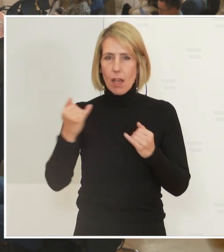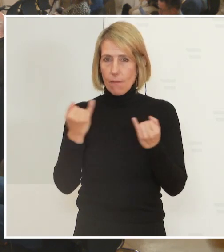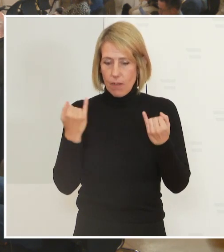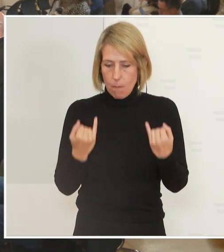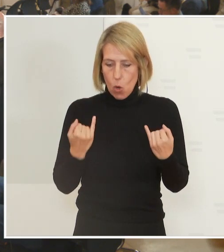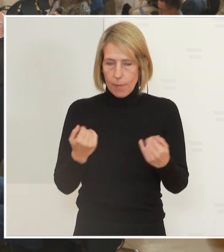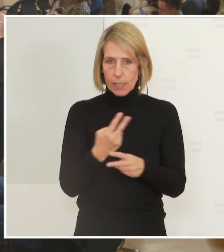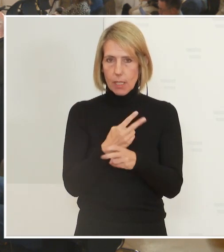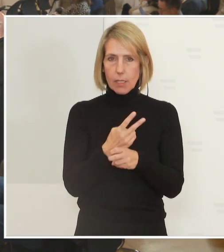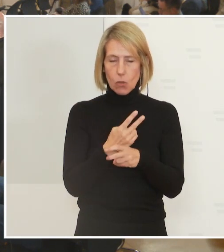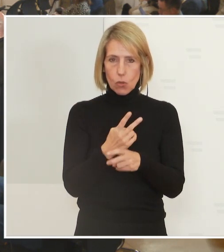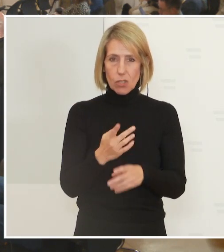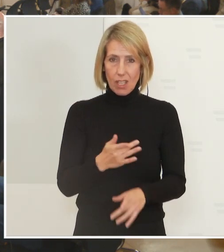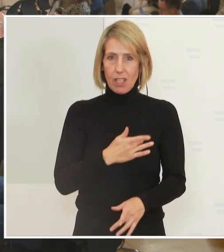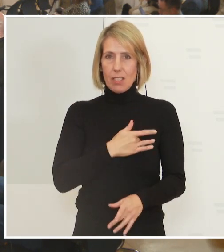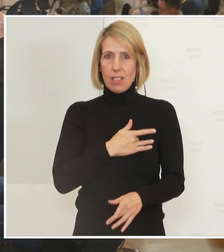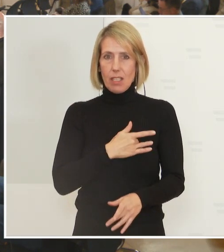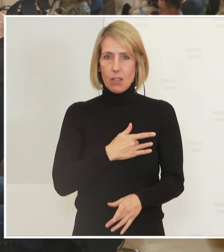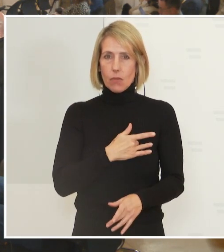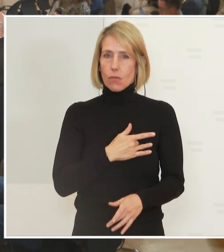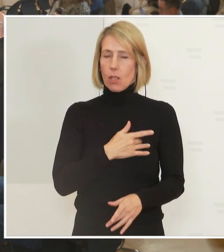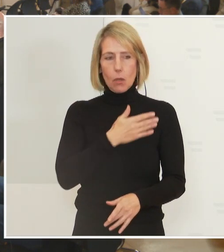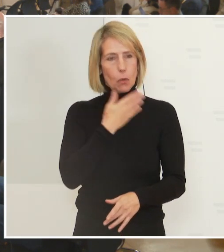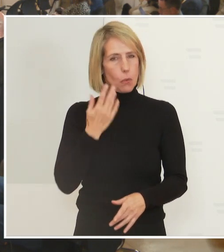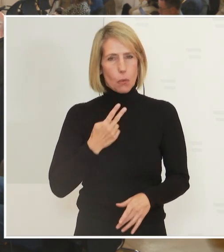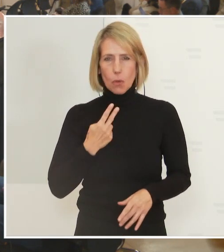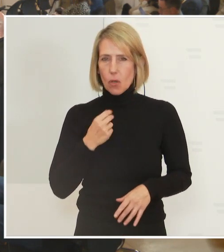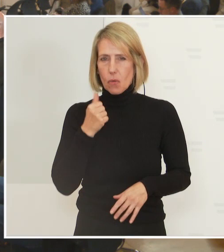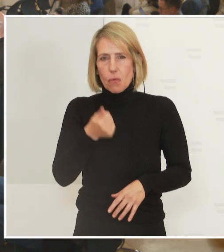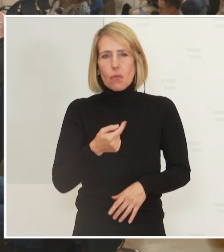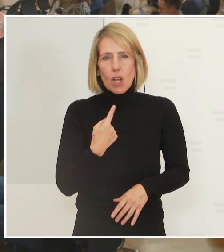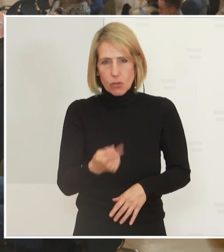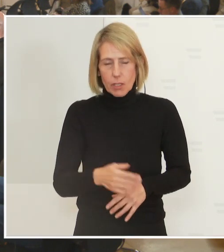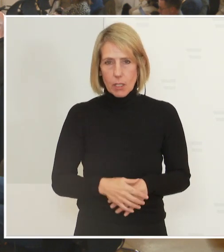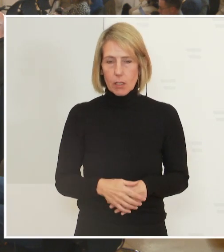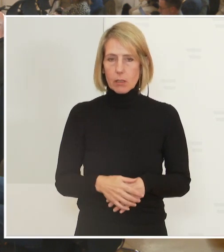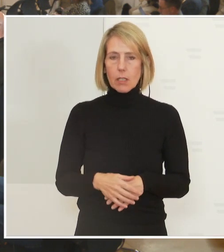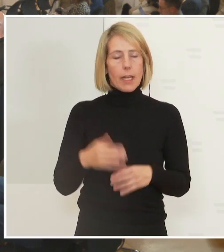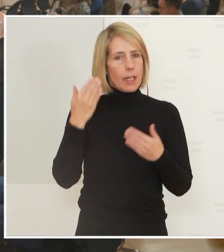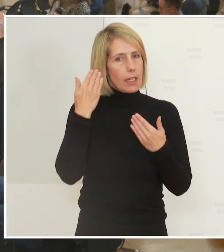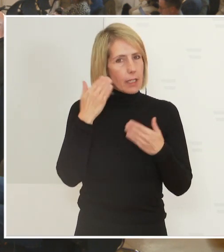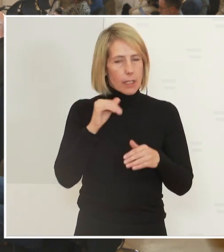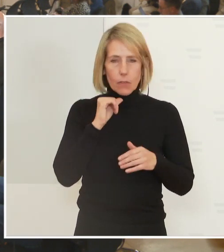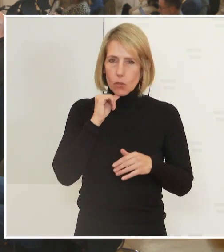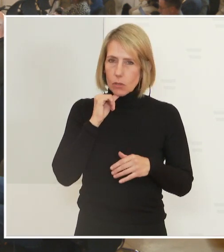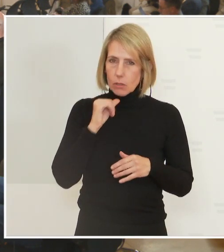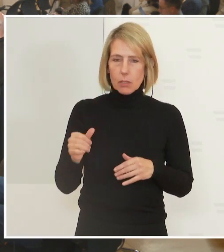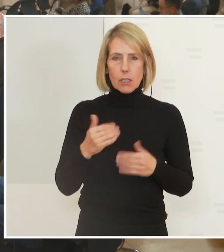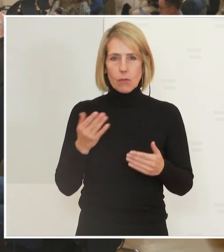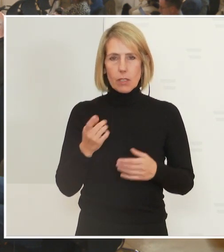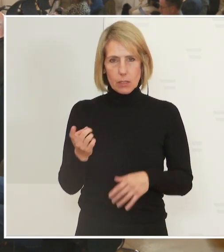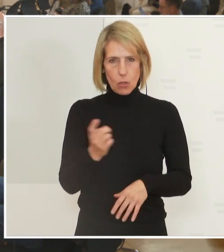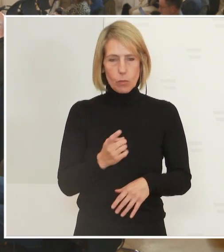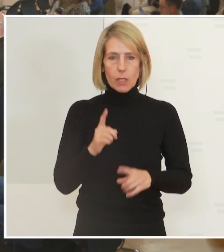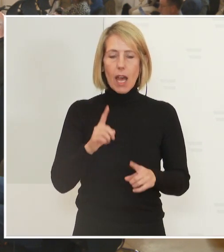uns trifft, nicht vorhergesagt und auch nicht wissen können. Was uns aber sehr